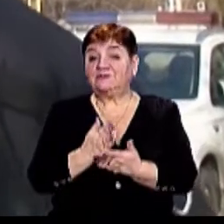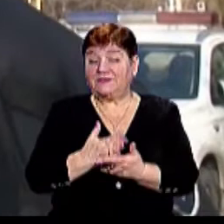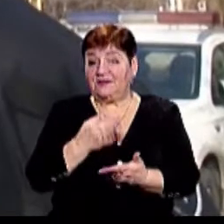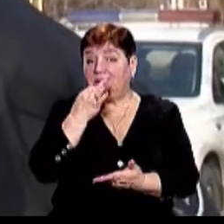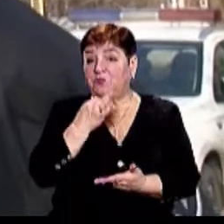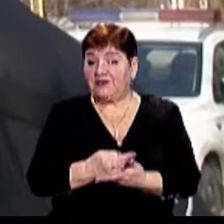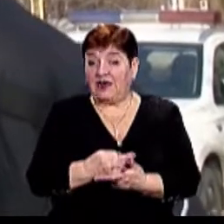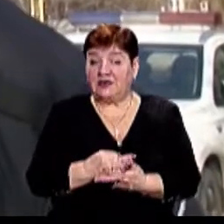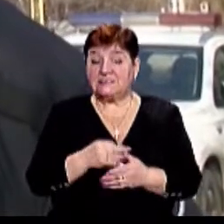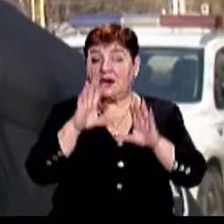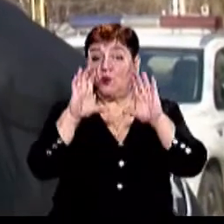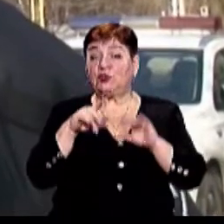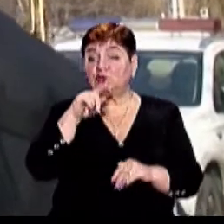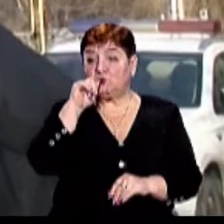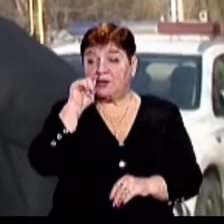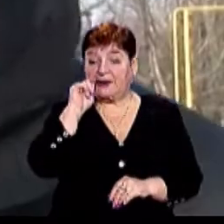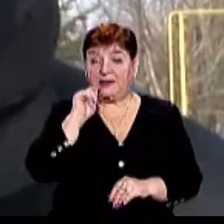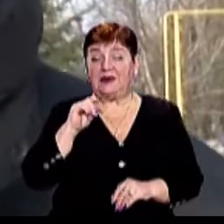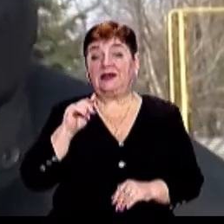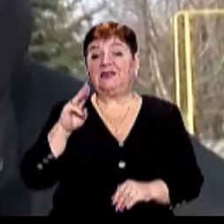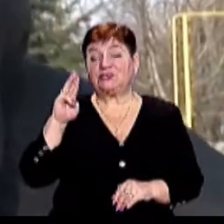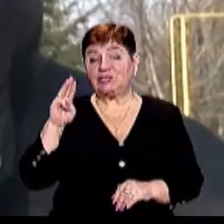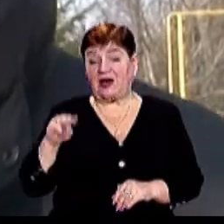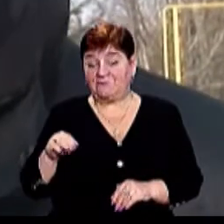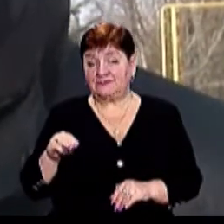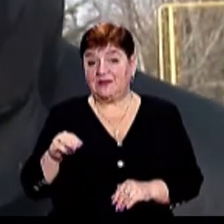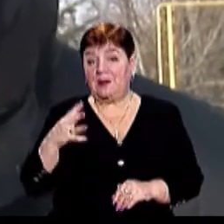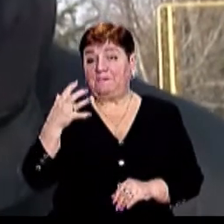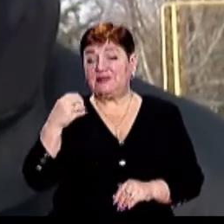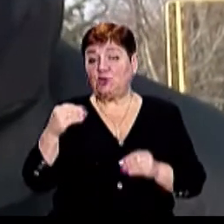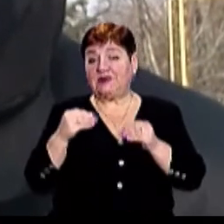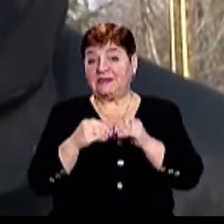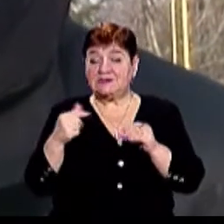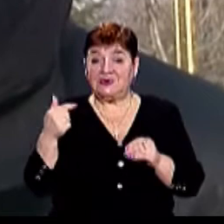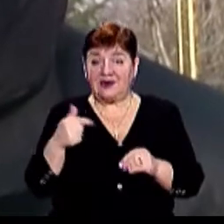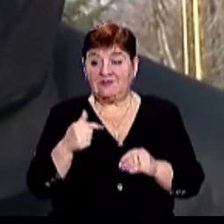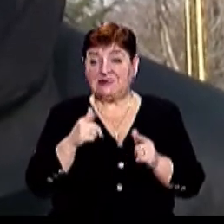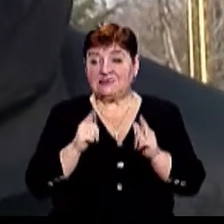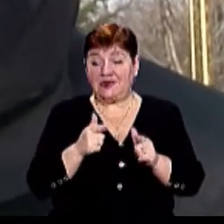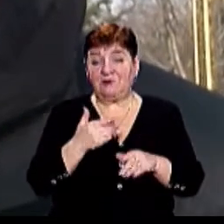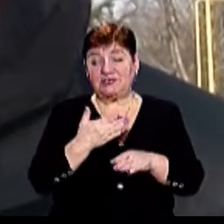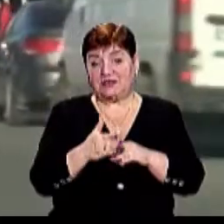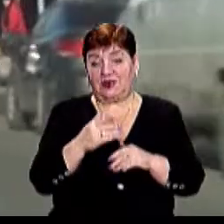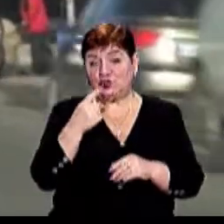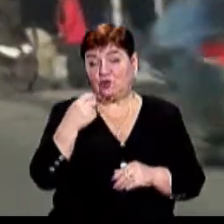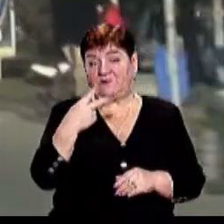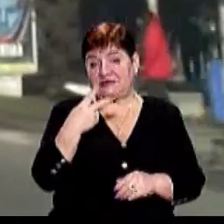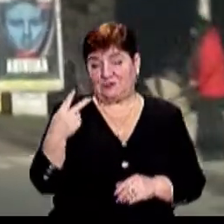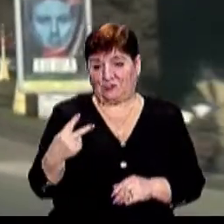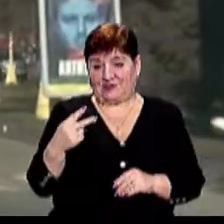Згідно з Кодексом України про адмінні правопорушення Штраф 510 гривень згідно частини 3 статті 122